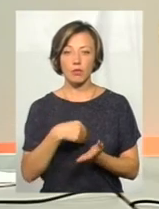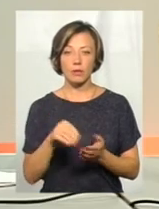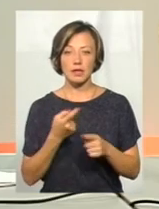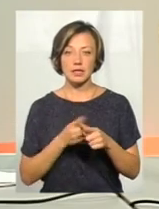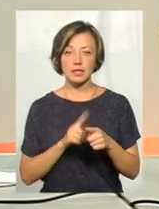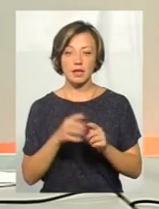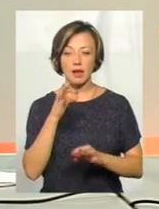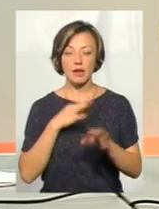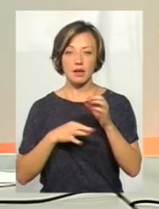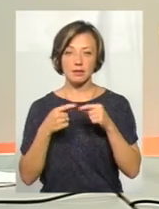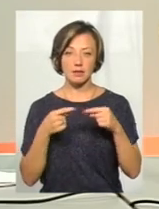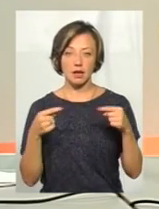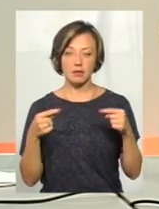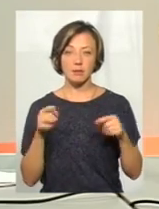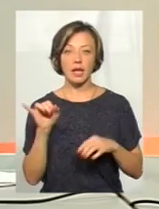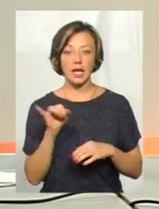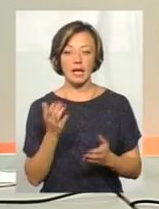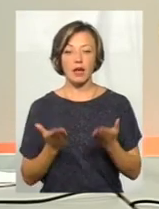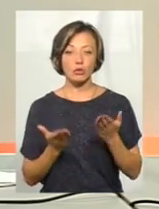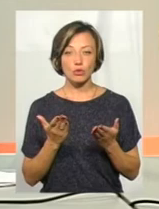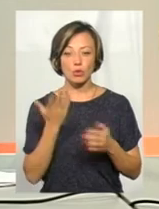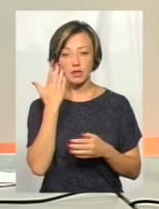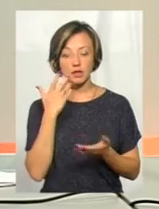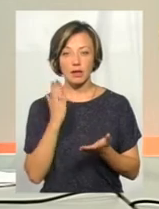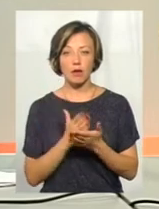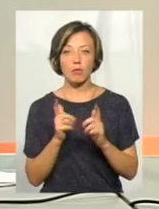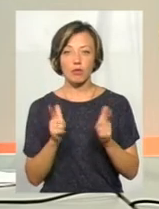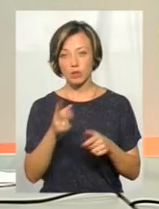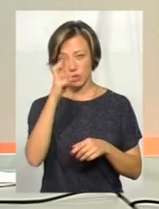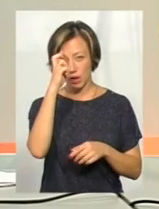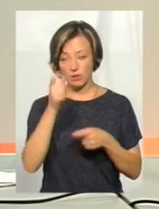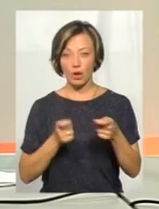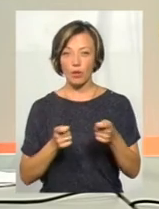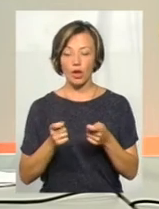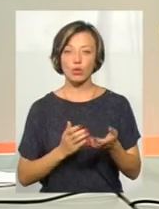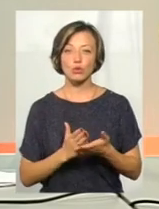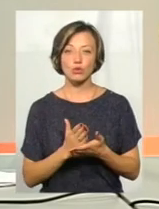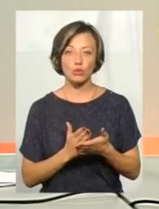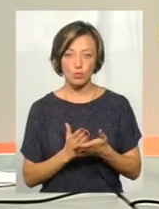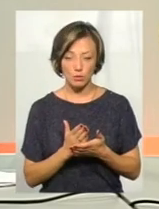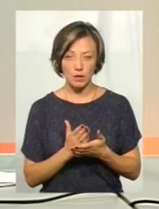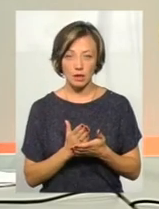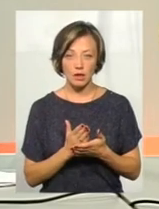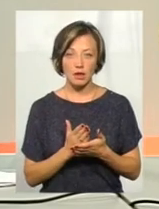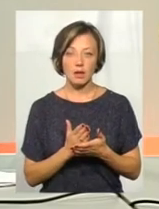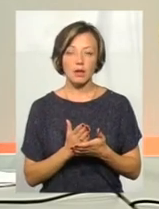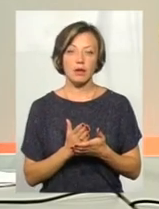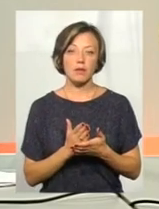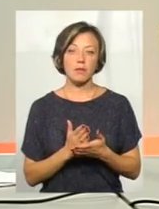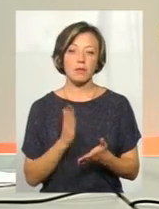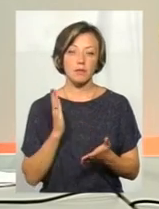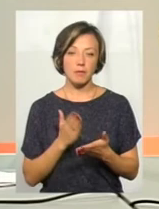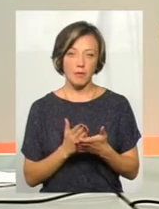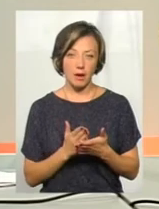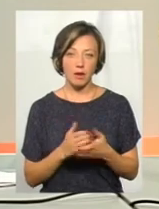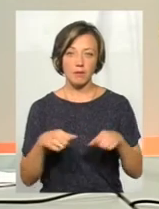цей лікарський засіб. І якщо за наявності погодження Державної регуляторної служби, Держпродспоживслужба має